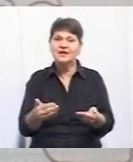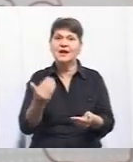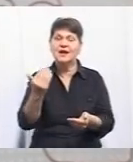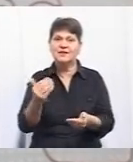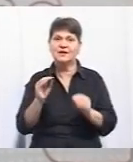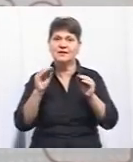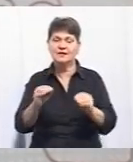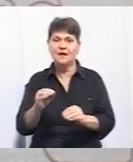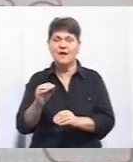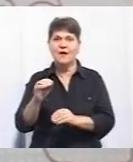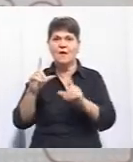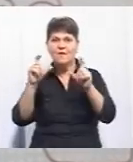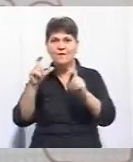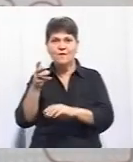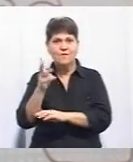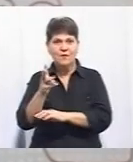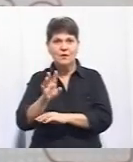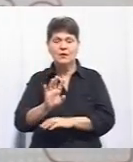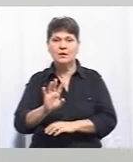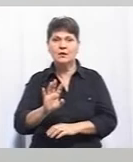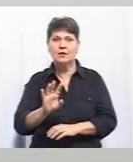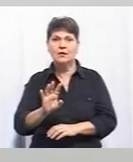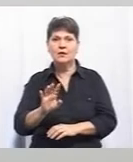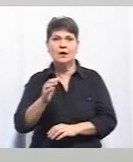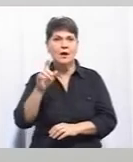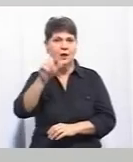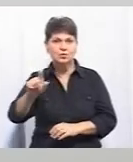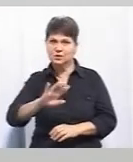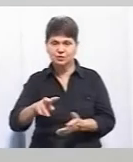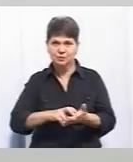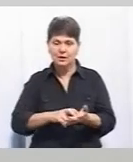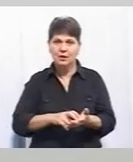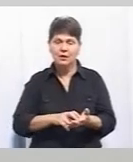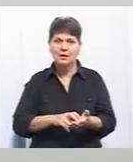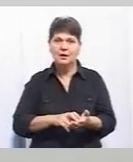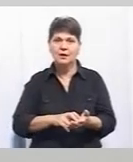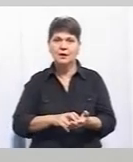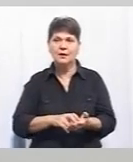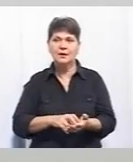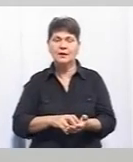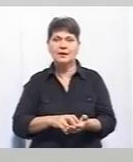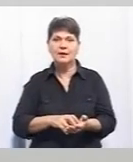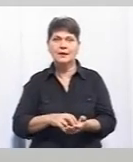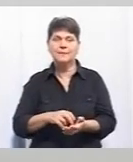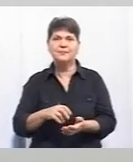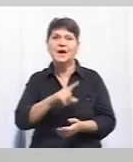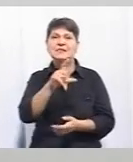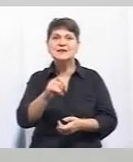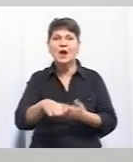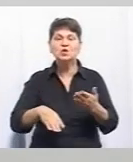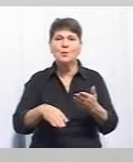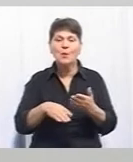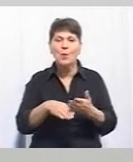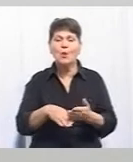встановлення фотофіксації, тобто водії будуть боятися, фіксація швидкості. За допомогою